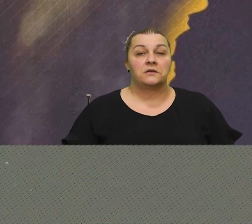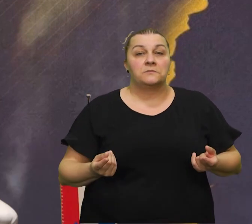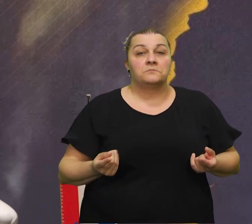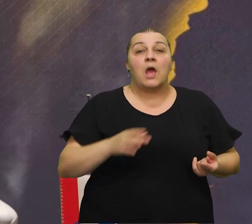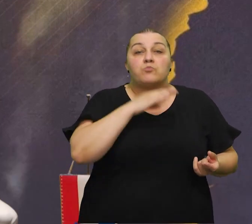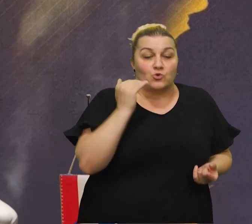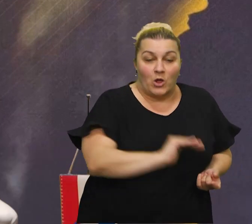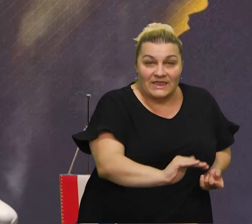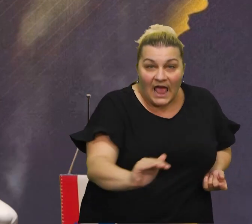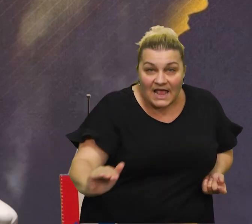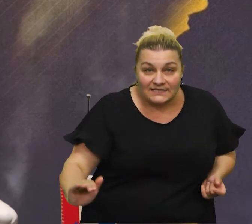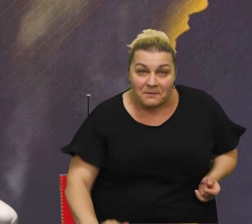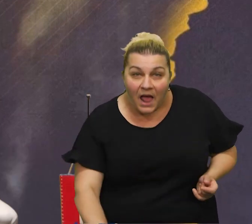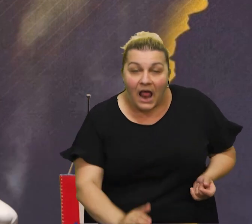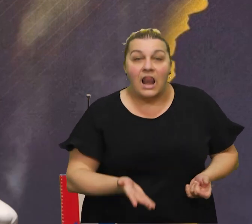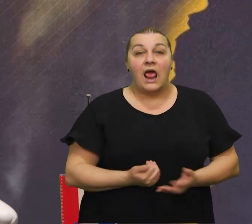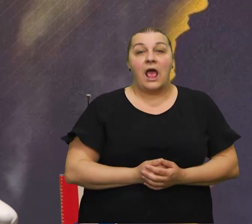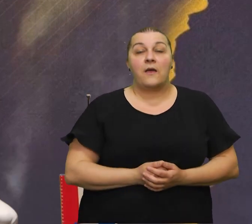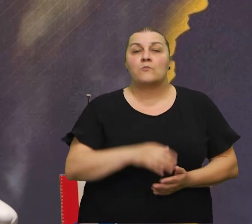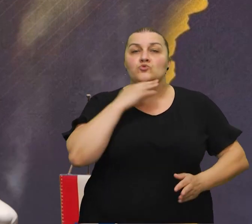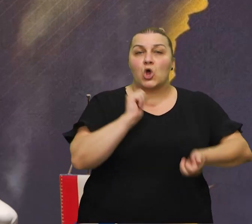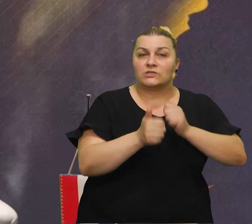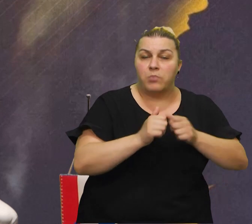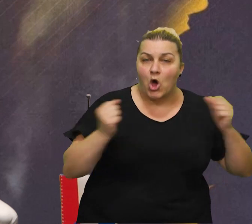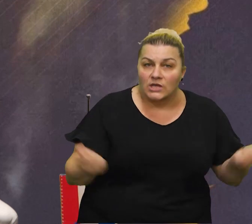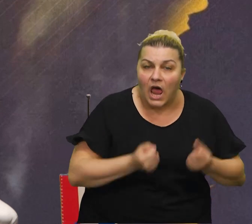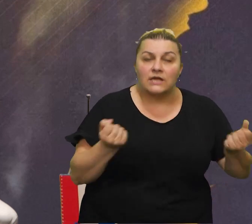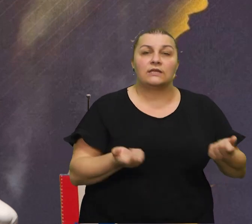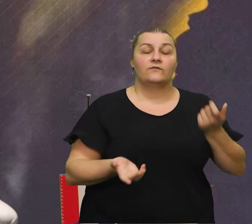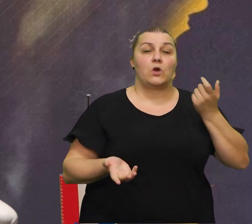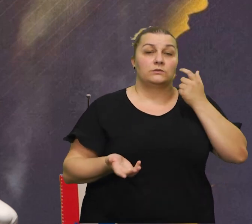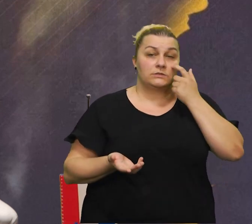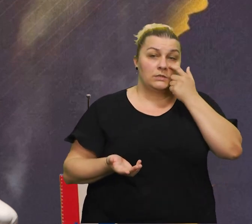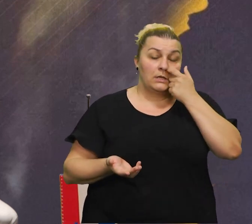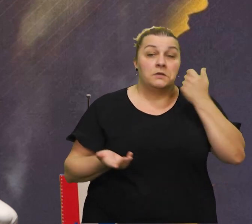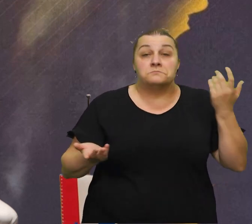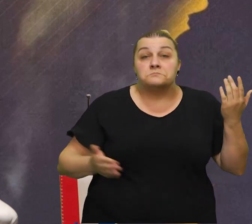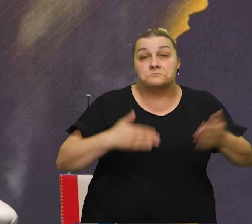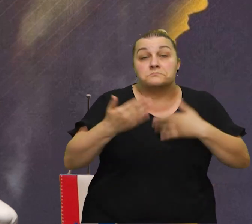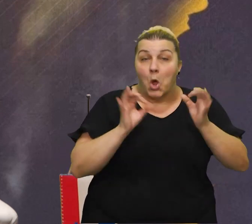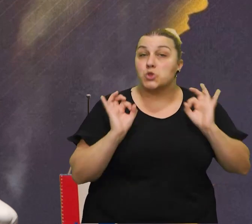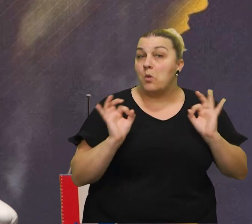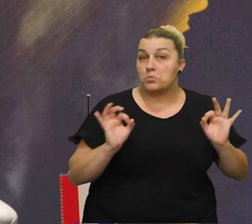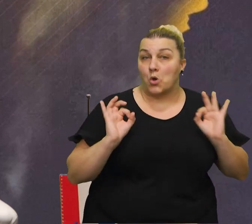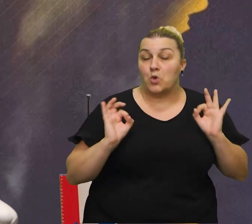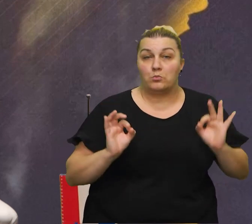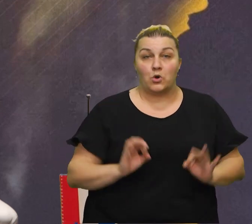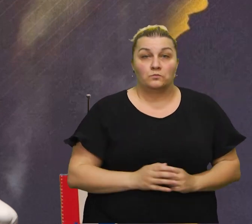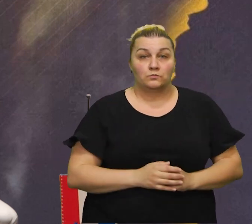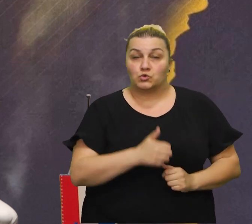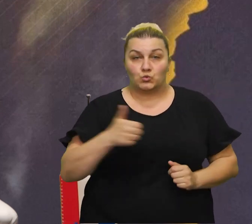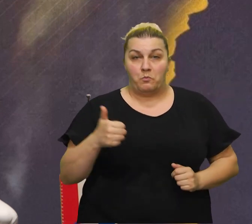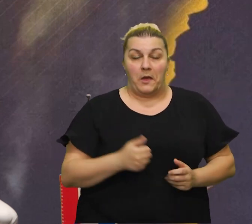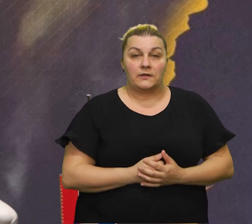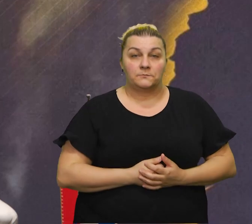selo je puno male dice, sportske aktivnosti su na nivou, tako da je jako dobro, jako dobro, baš